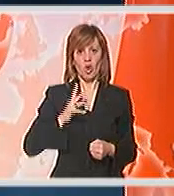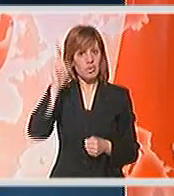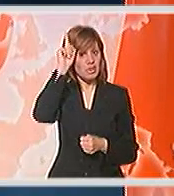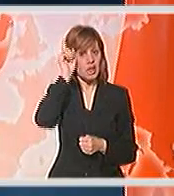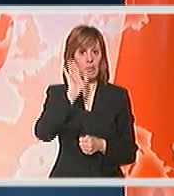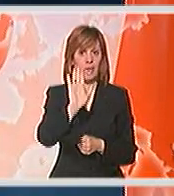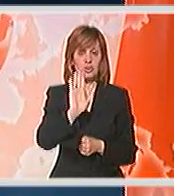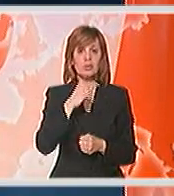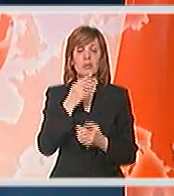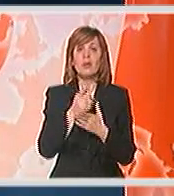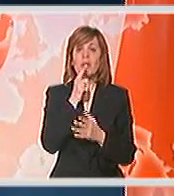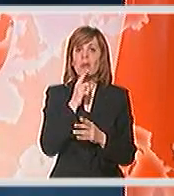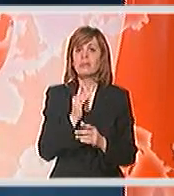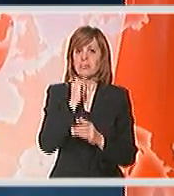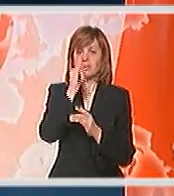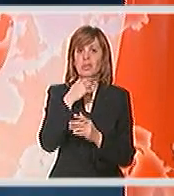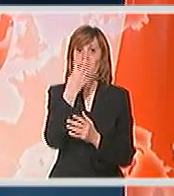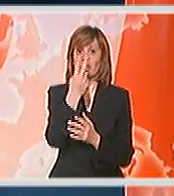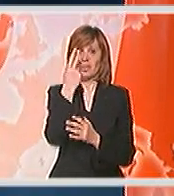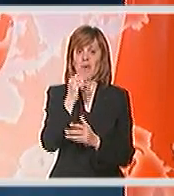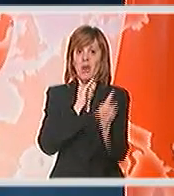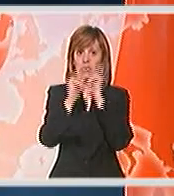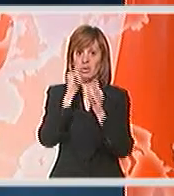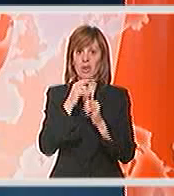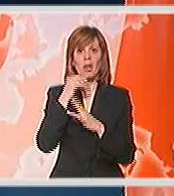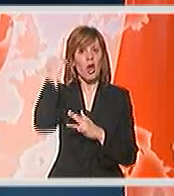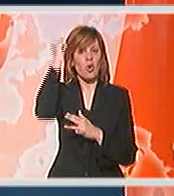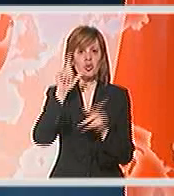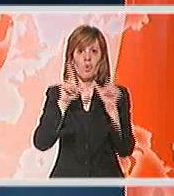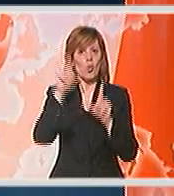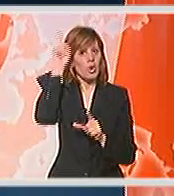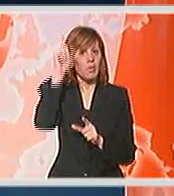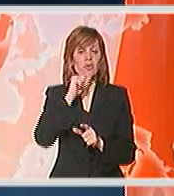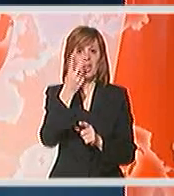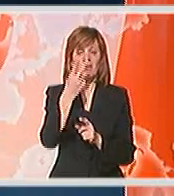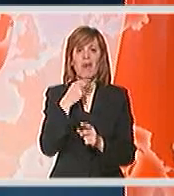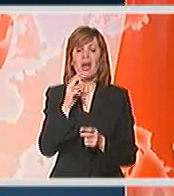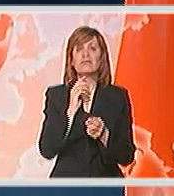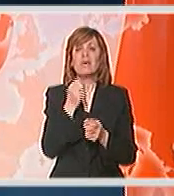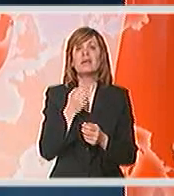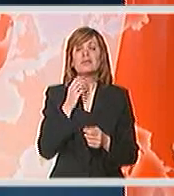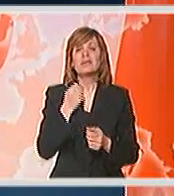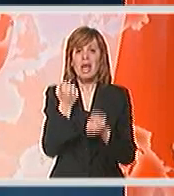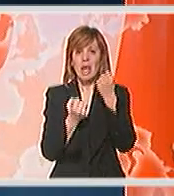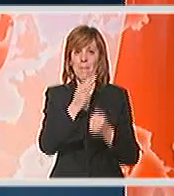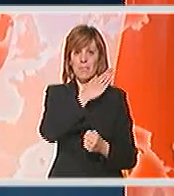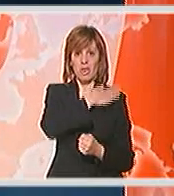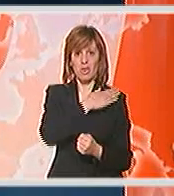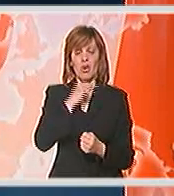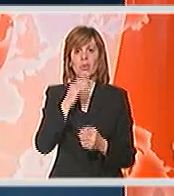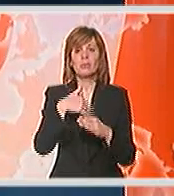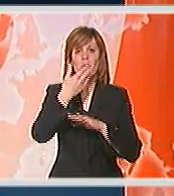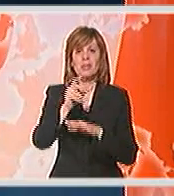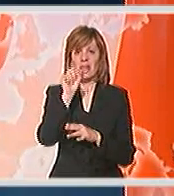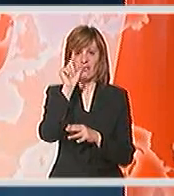registarskih tablica koji je prevozio 42 putnika sa Kosovu u Nemačku i dva kamiona Rumunskog i Slovačkog dogodio se posle